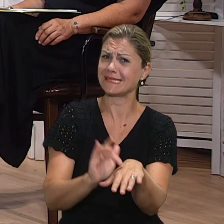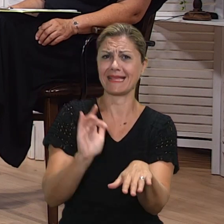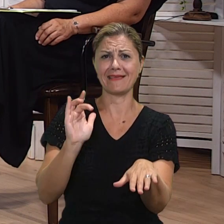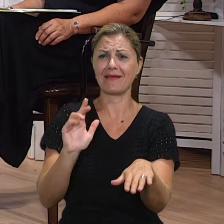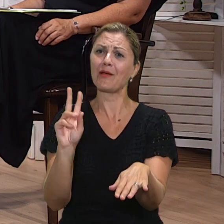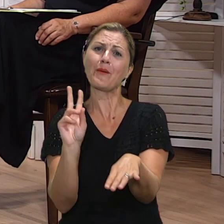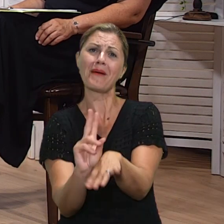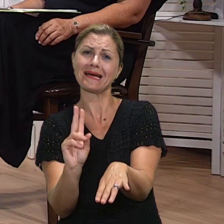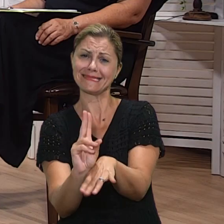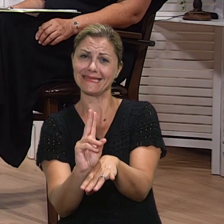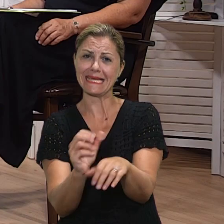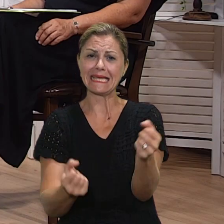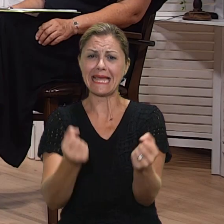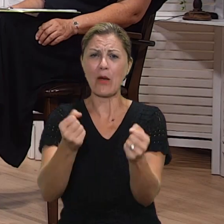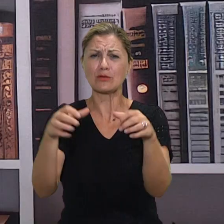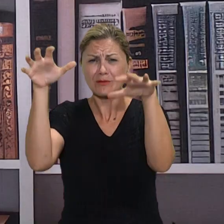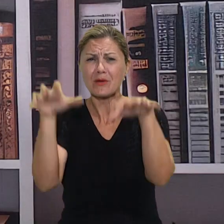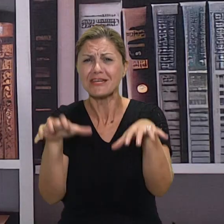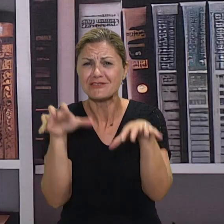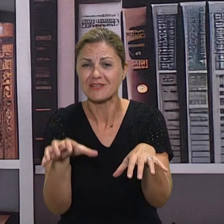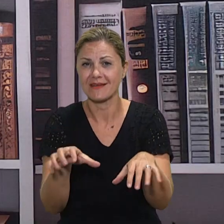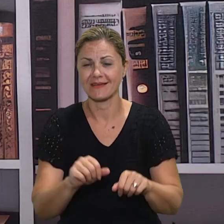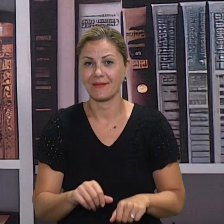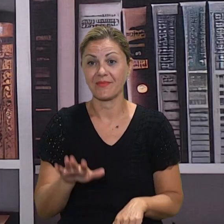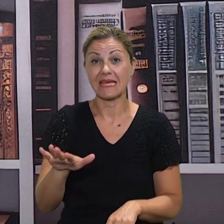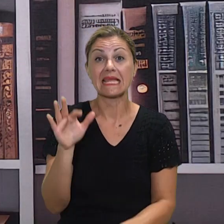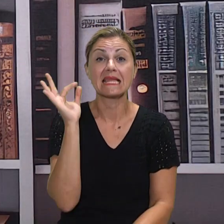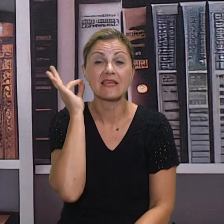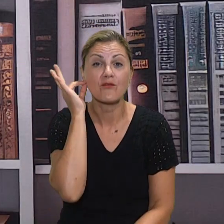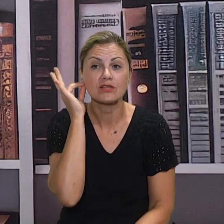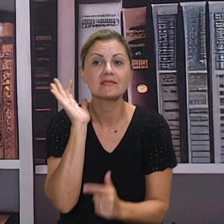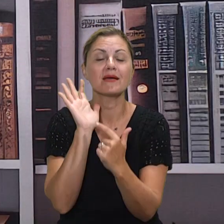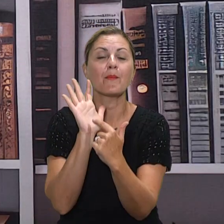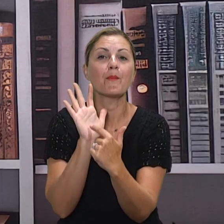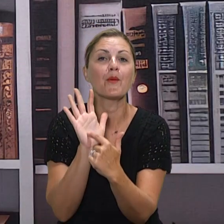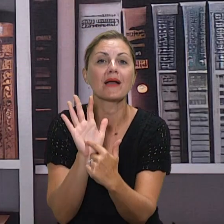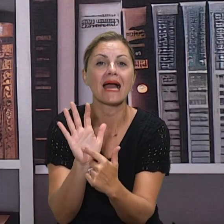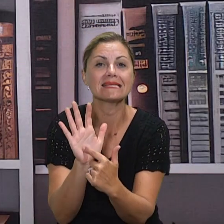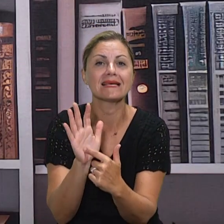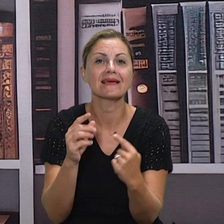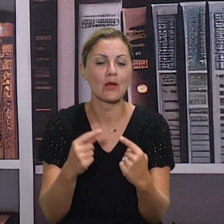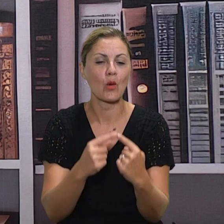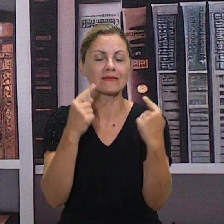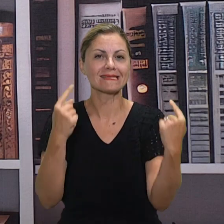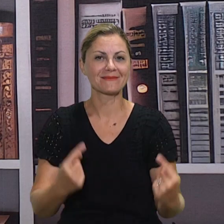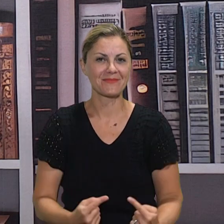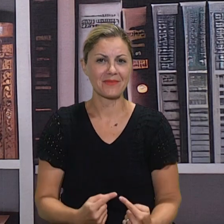svaki uspjeh doživljavamo kao osobni. Tako da, ta djevojčica je zapravo pokazala tu humanitarnu isto notu.